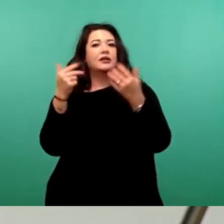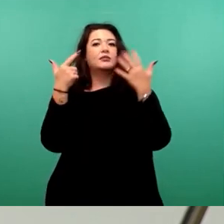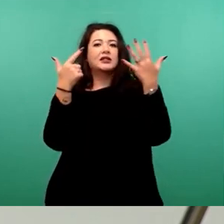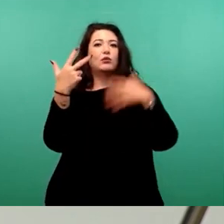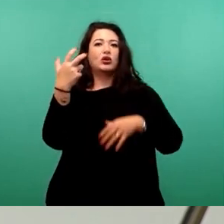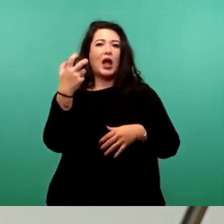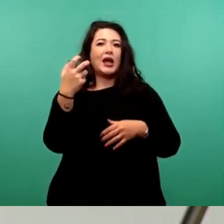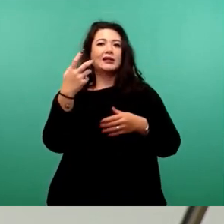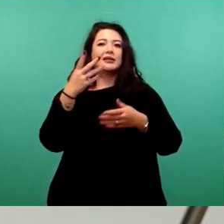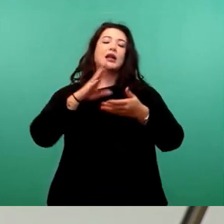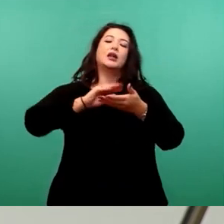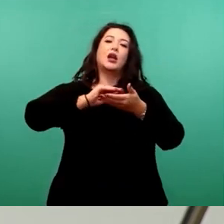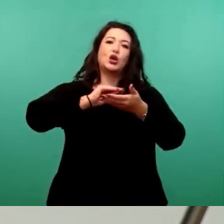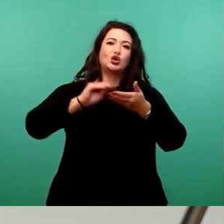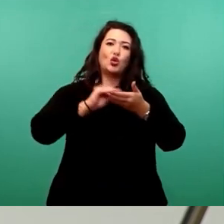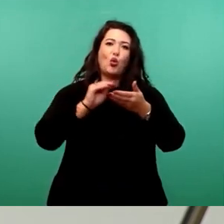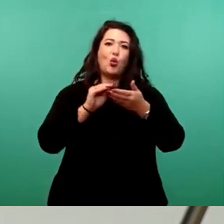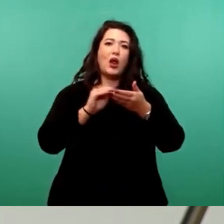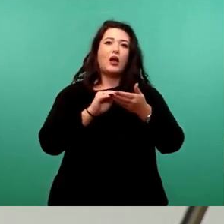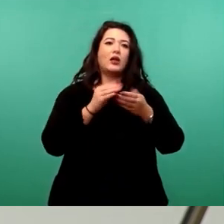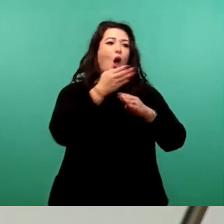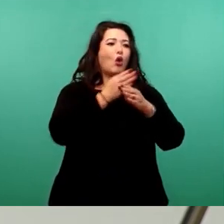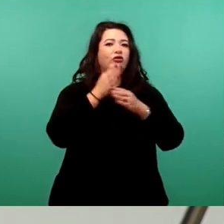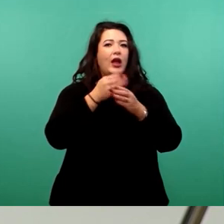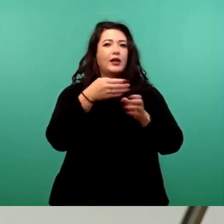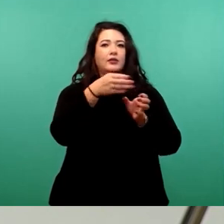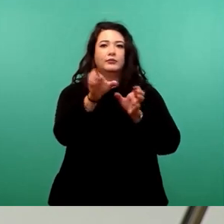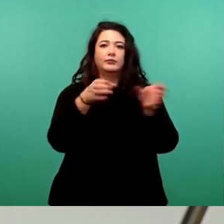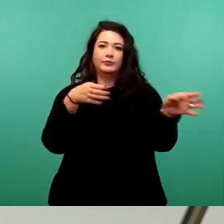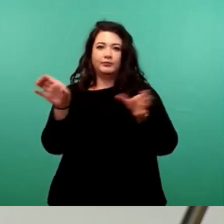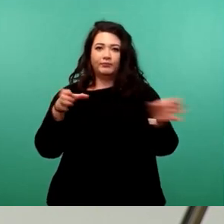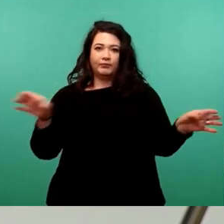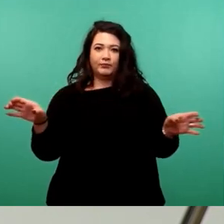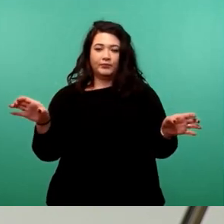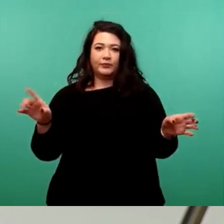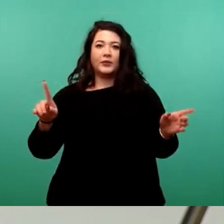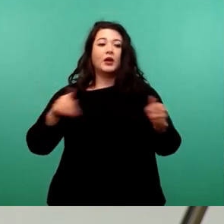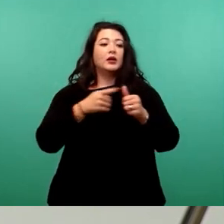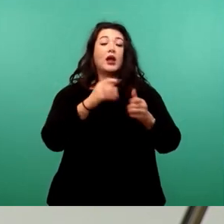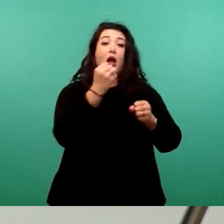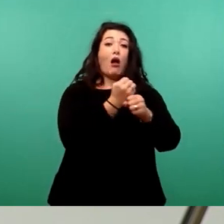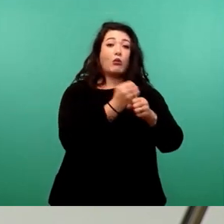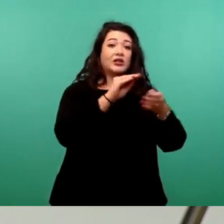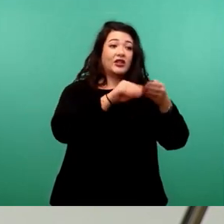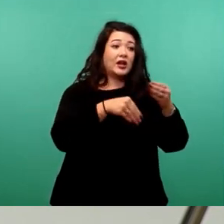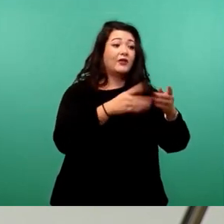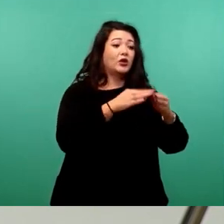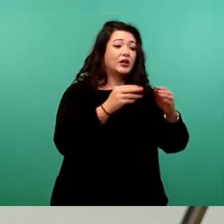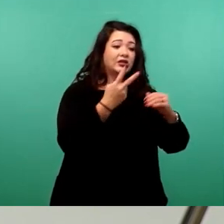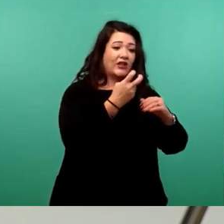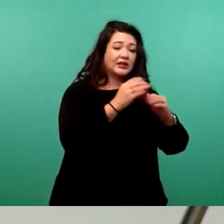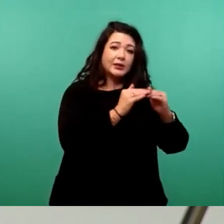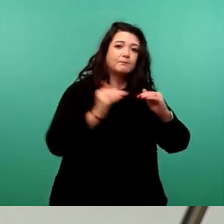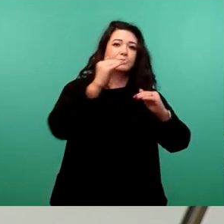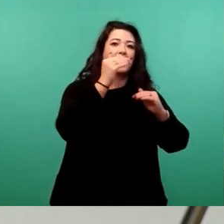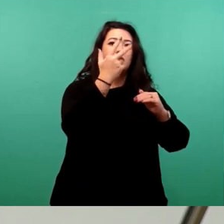Schulen verteilen werden, zum einen, wo wir Arbeitsverträge von 20 auf 30 oder von 30 auf 40 Stunden dann